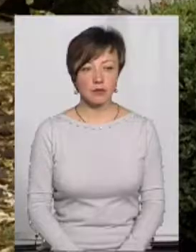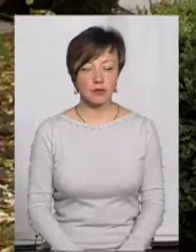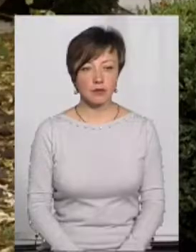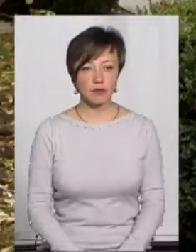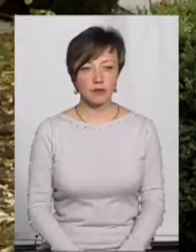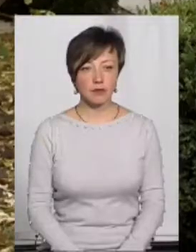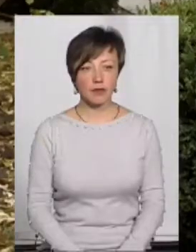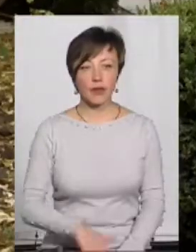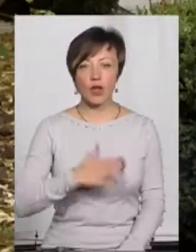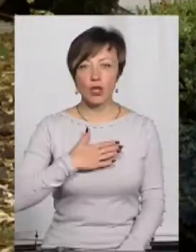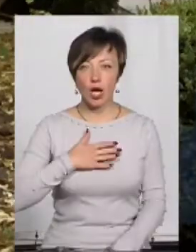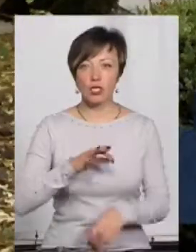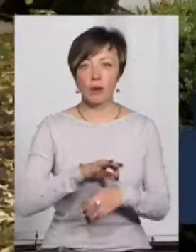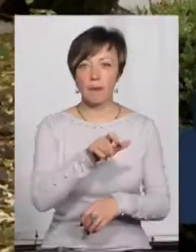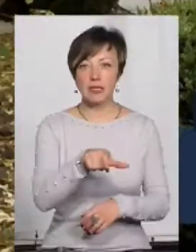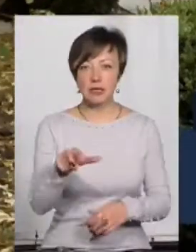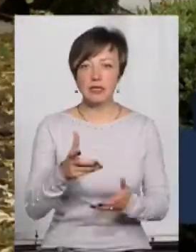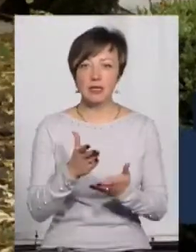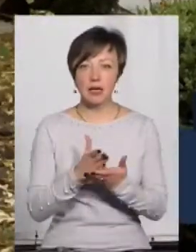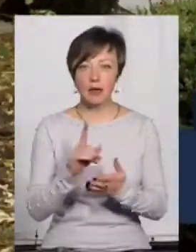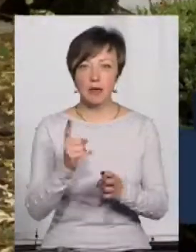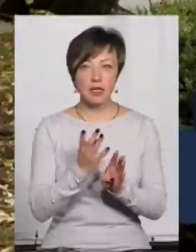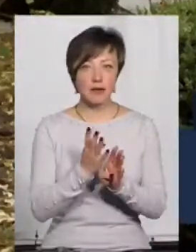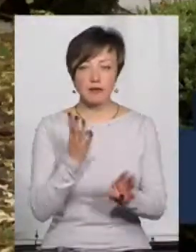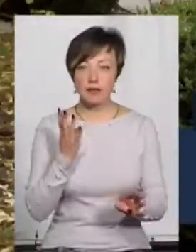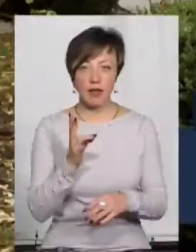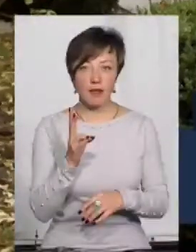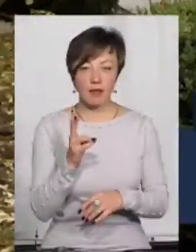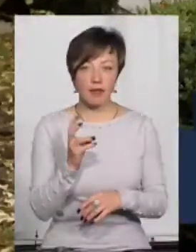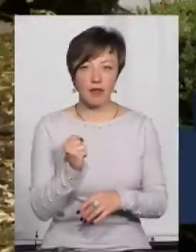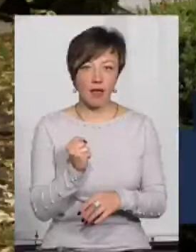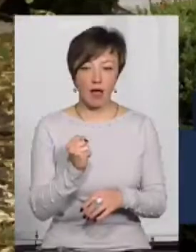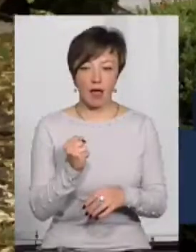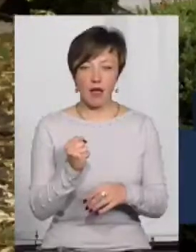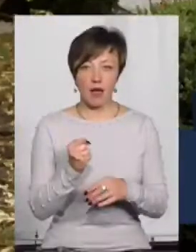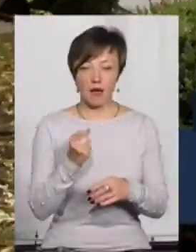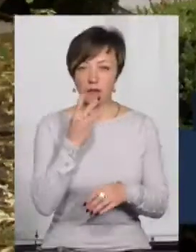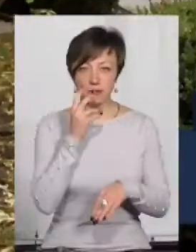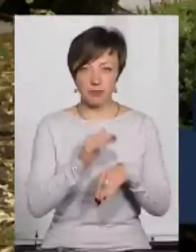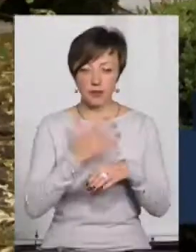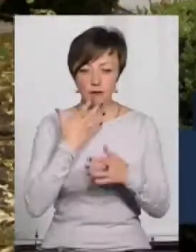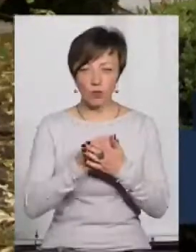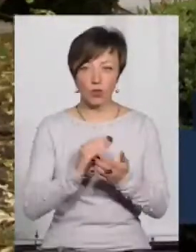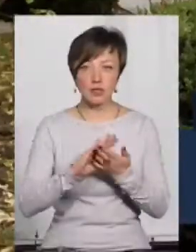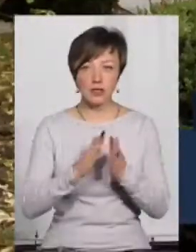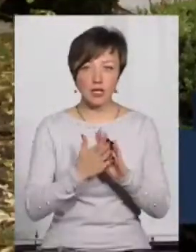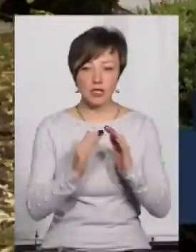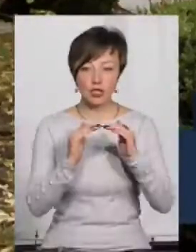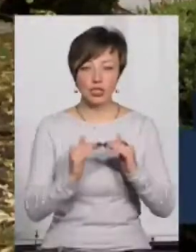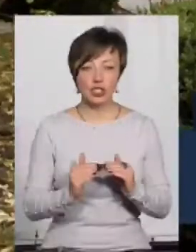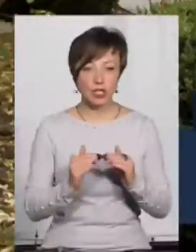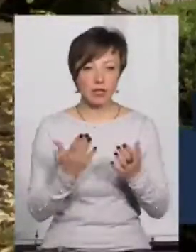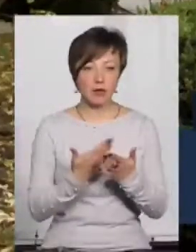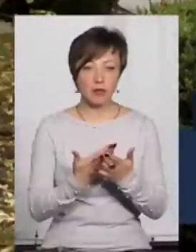Наші пацієнти є, перш за все, не критичними до свого стану, або вони знижена критика. Вони